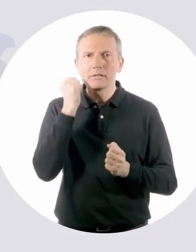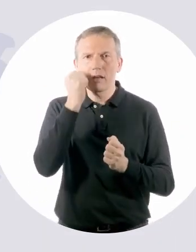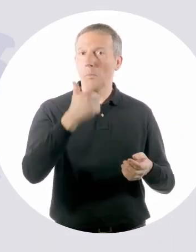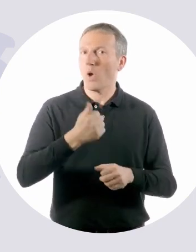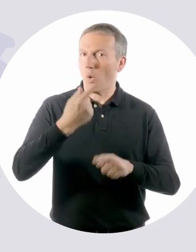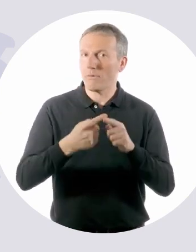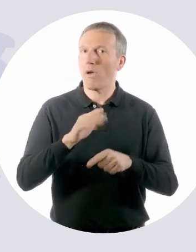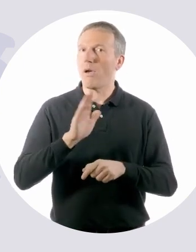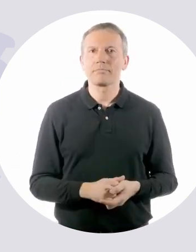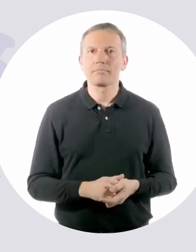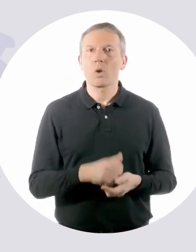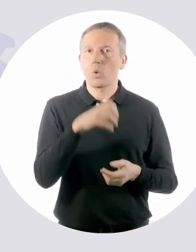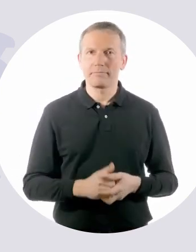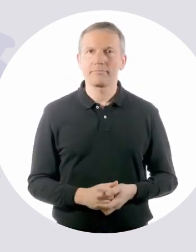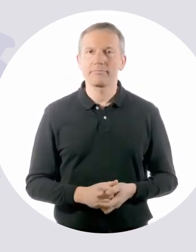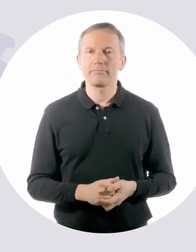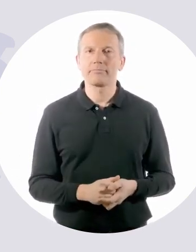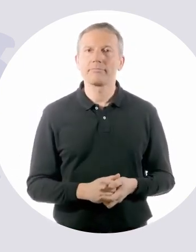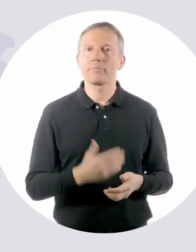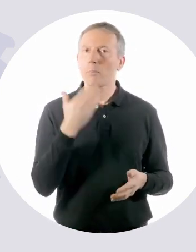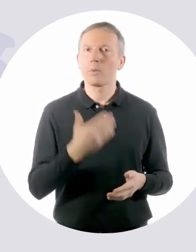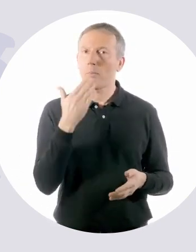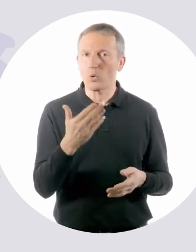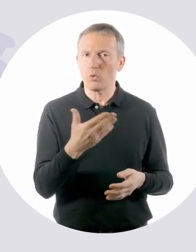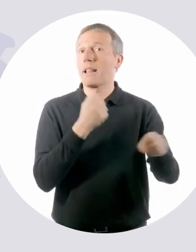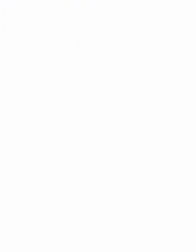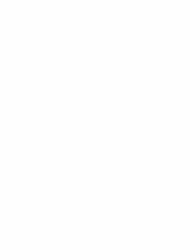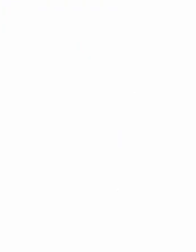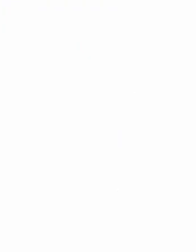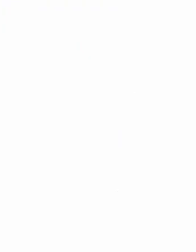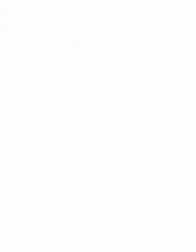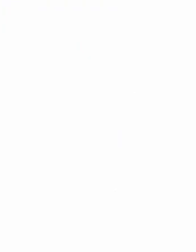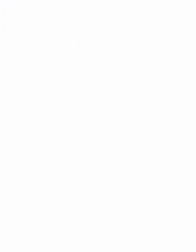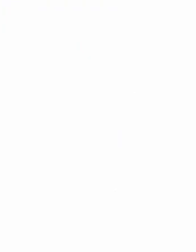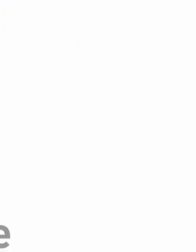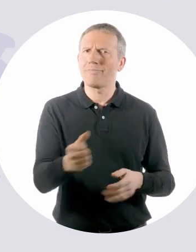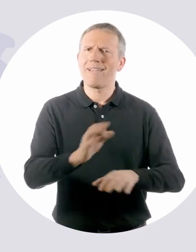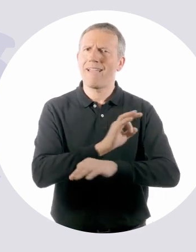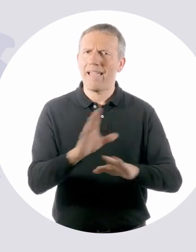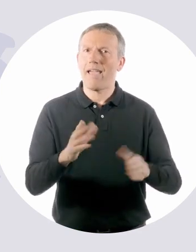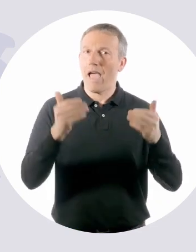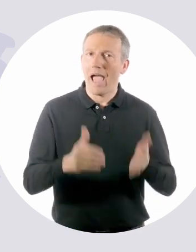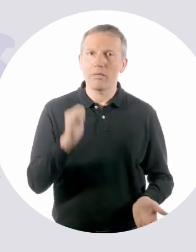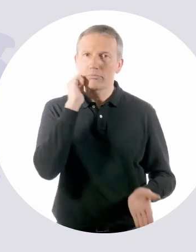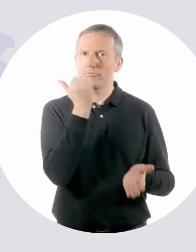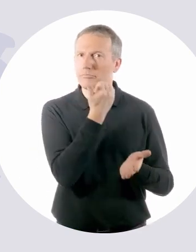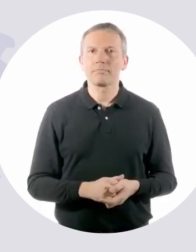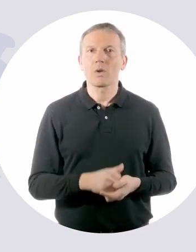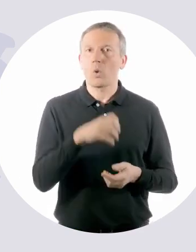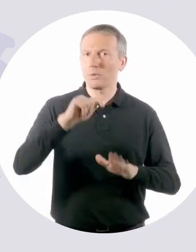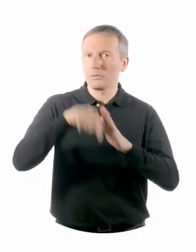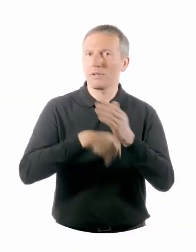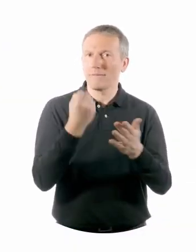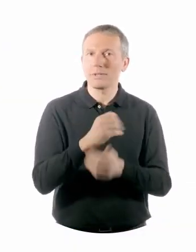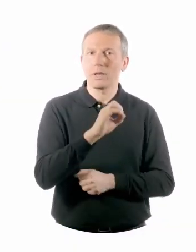régulièrement les coudes. Utilisez des alcooliques, puis jetez-les. Saluez le ministère chargé de la santé sans serrer la main et arrêtez les